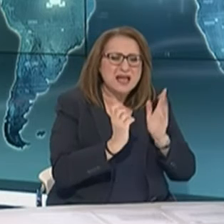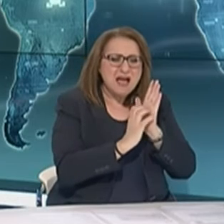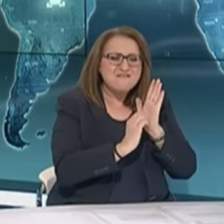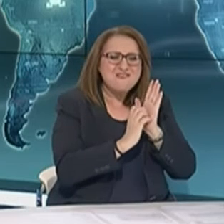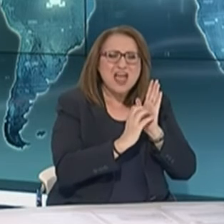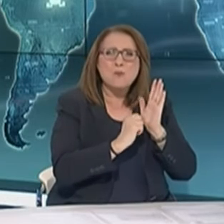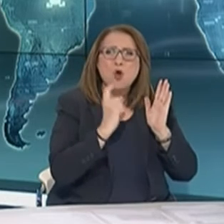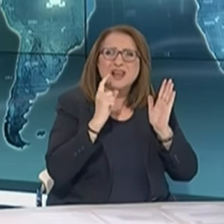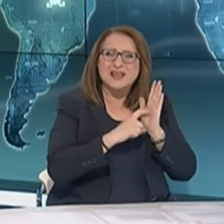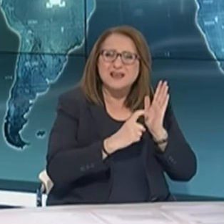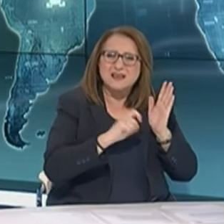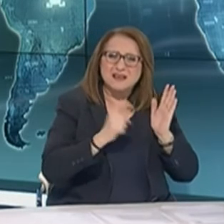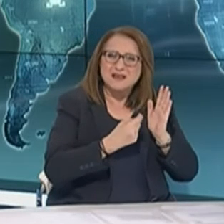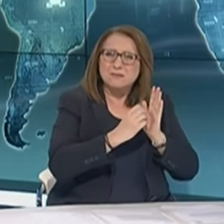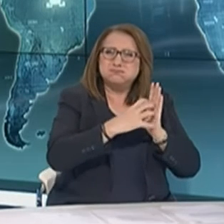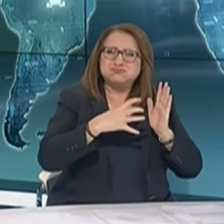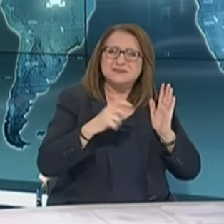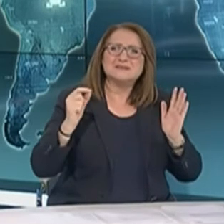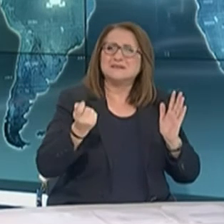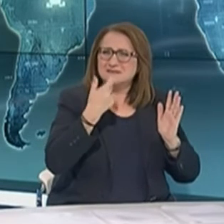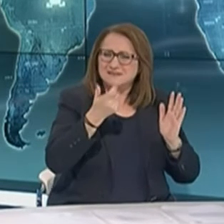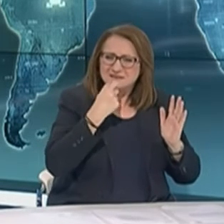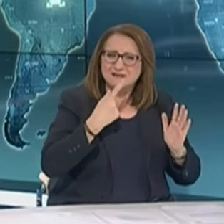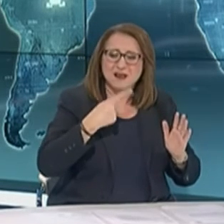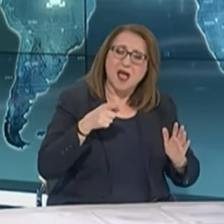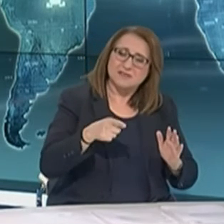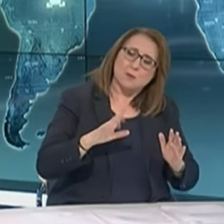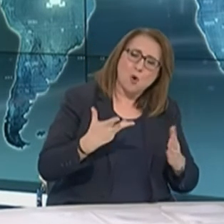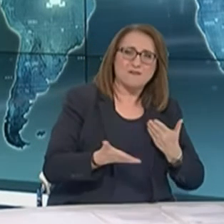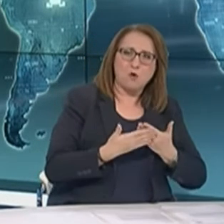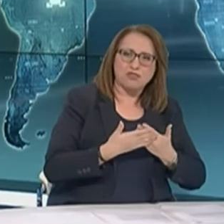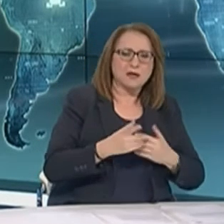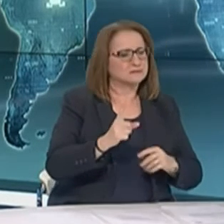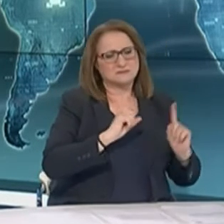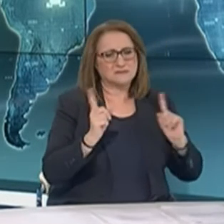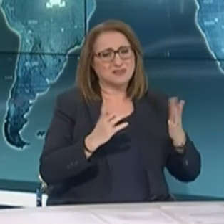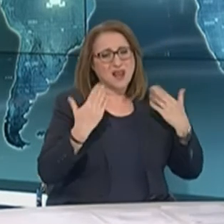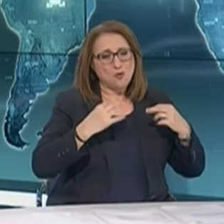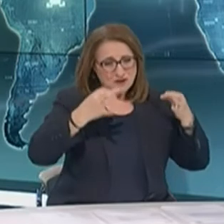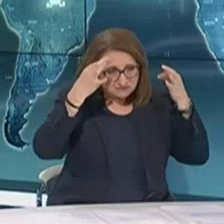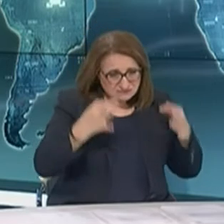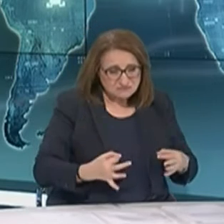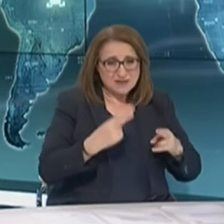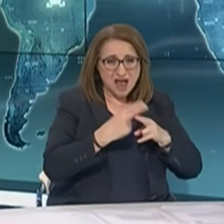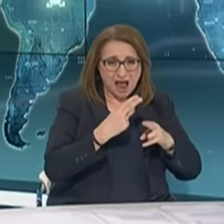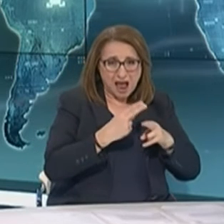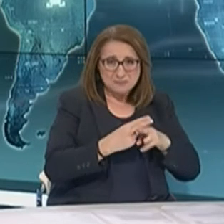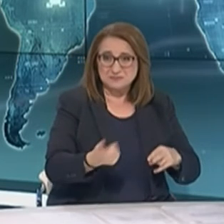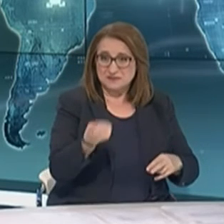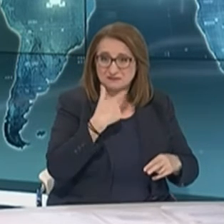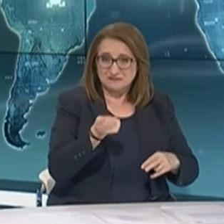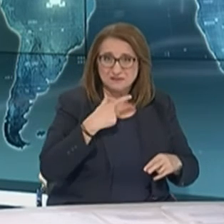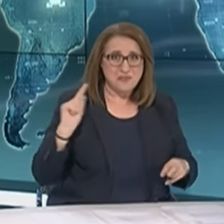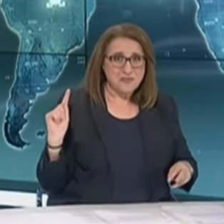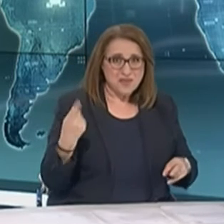Δεν υπάρχουν επαρκή επιστημονικά δεδομένα για την τεκμηρίωση της σχέσεως της χρήσεως αντιφλεγμονόδων ουσιών